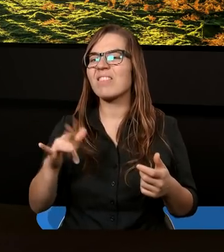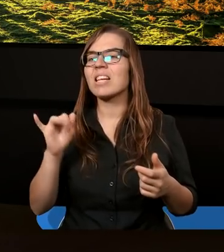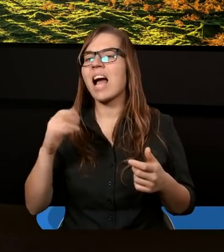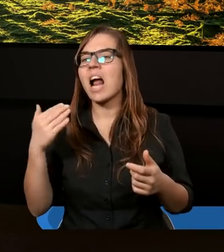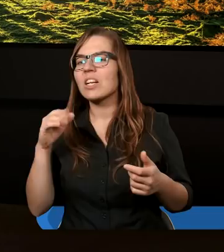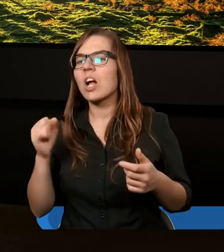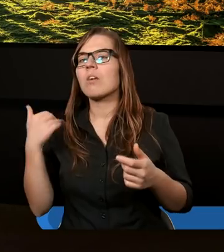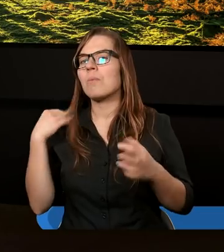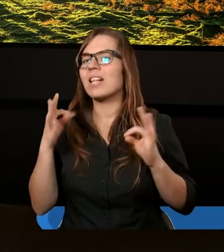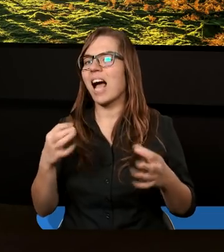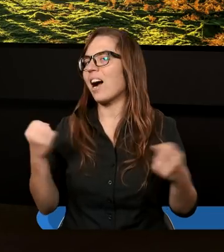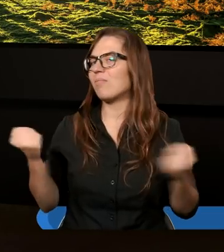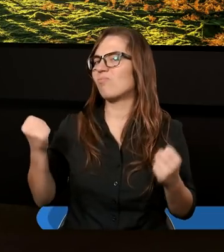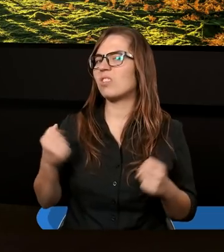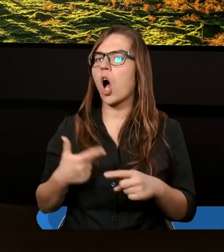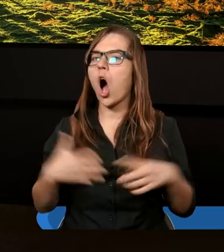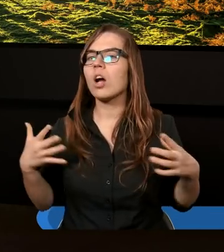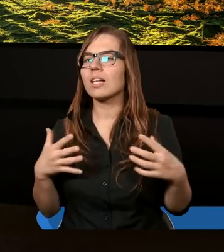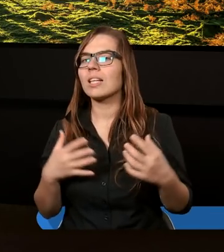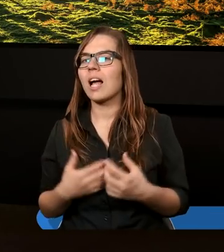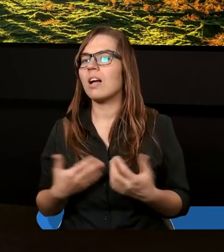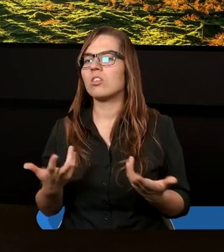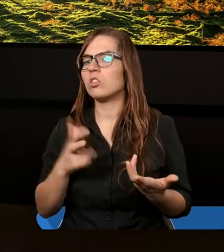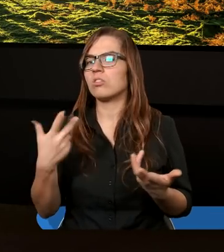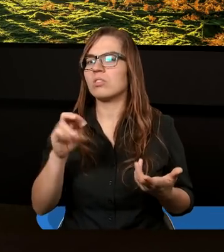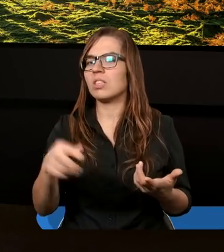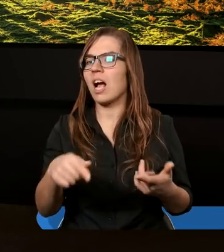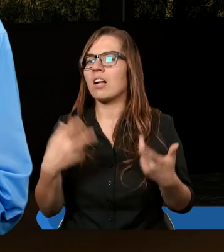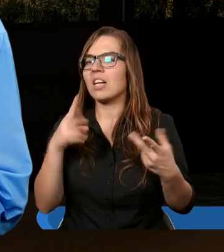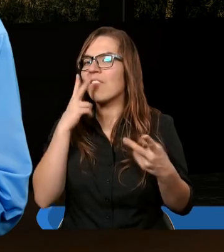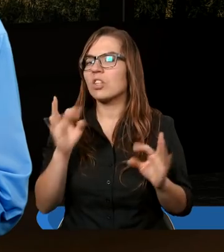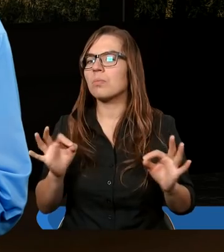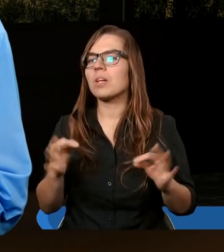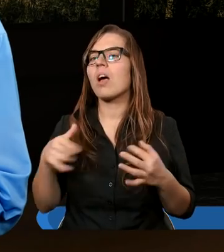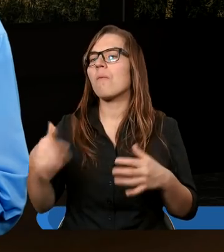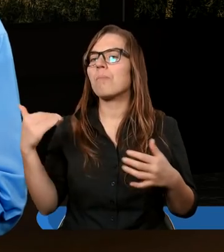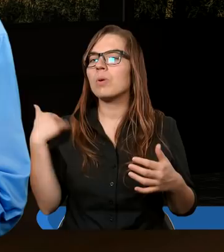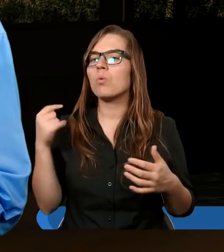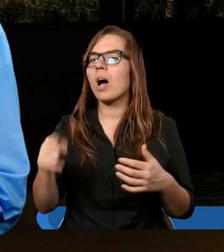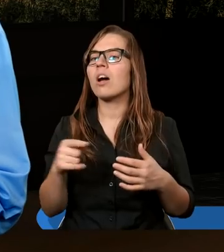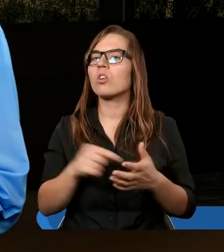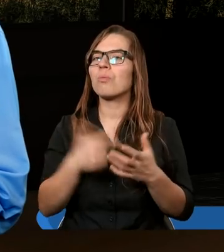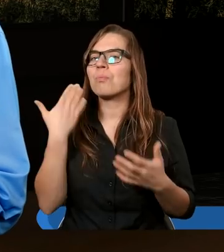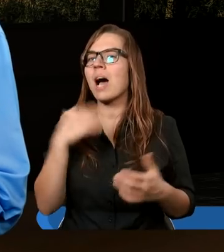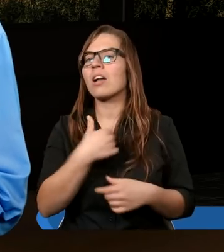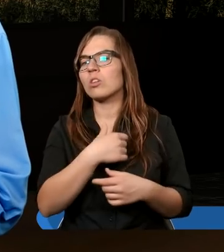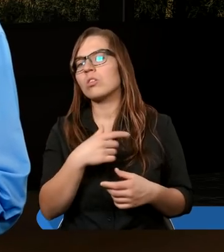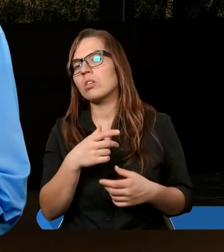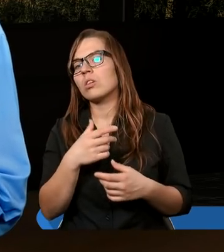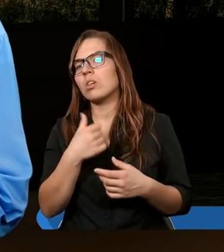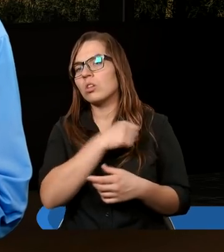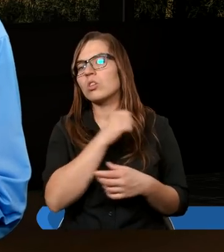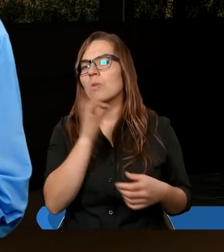była tak zdecydowana? Właściwie dzisiaj chyba czegoś takiego nie widzimy. Była to społeczność chrześcijańska,